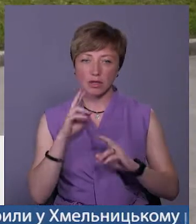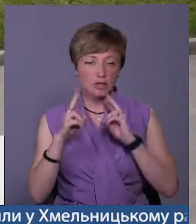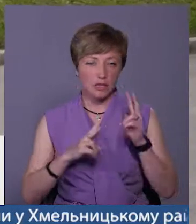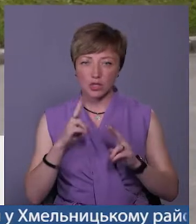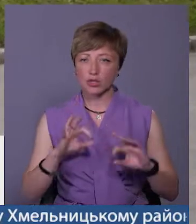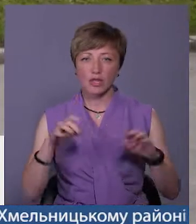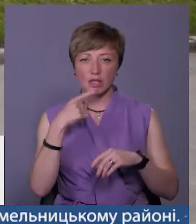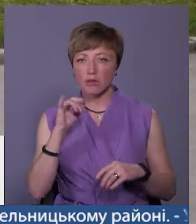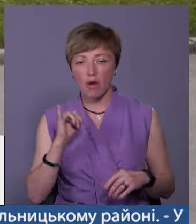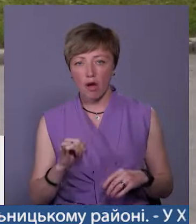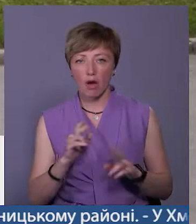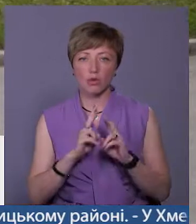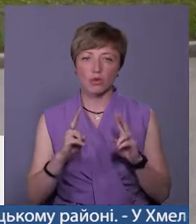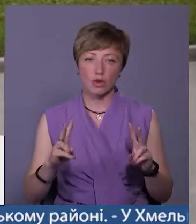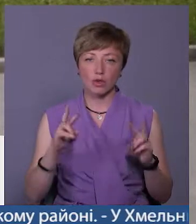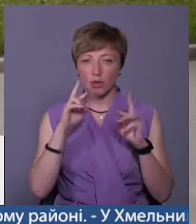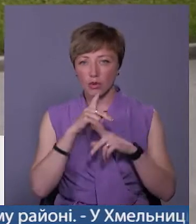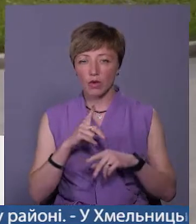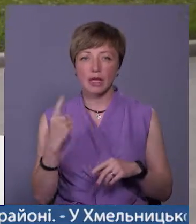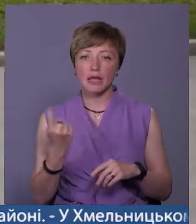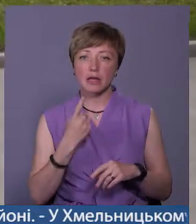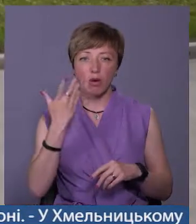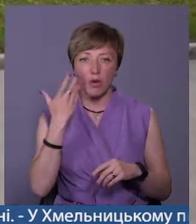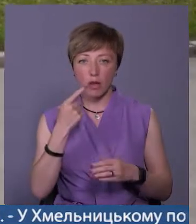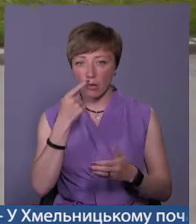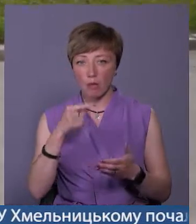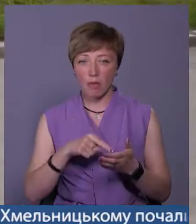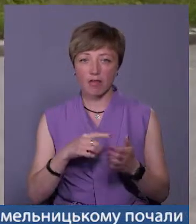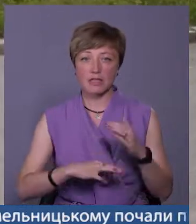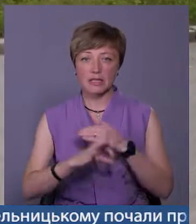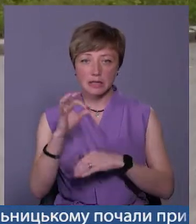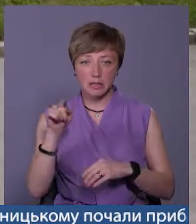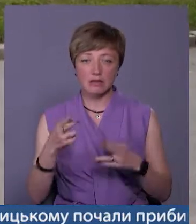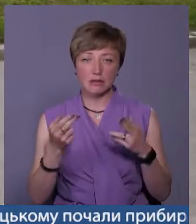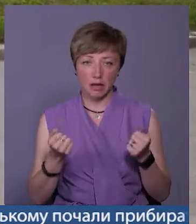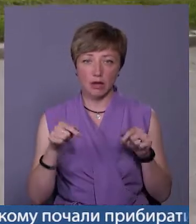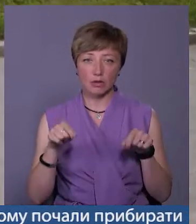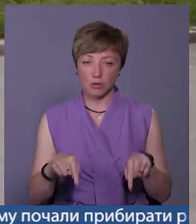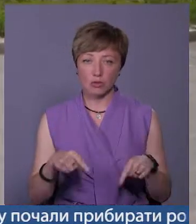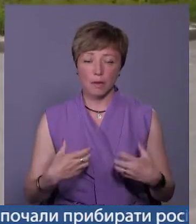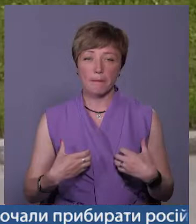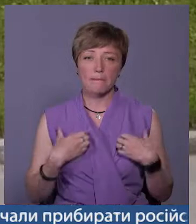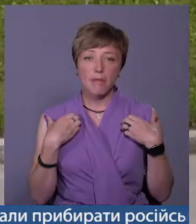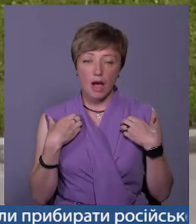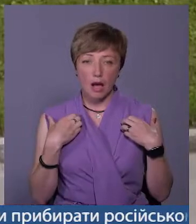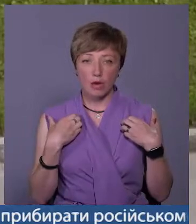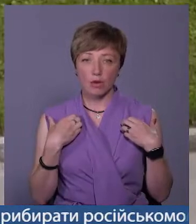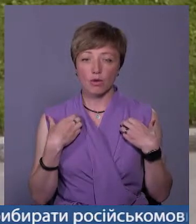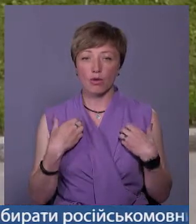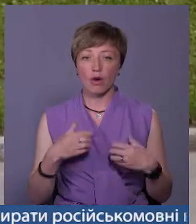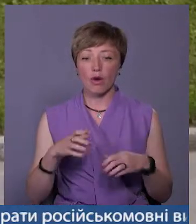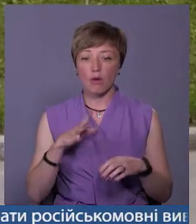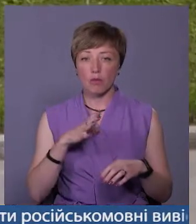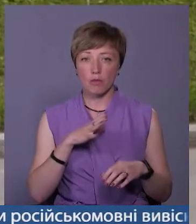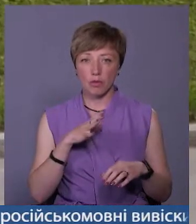казав, що там погано, там то, там не то. Єдине, коли він вже попав на схід, він сказав, що так, тут пекло. Прийшов